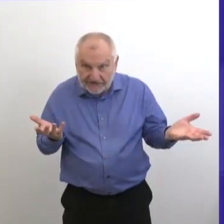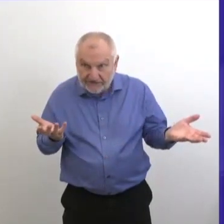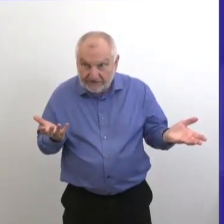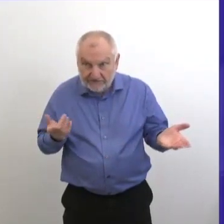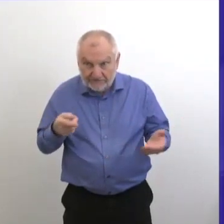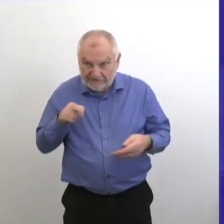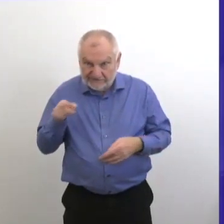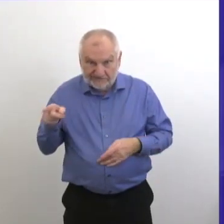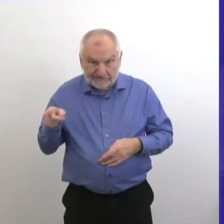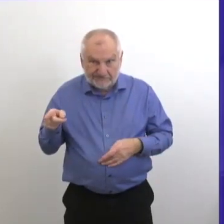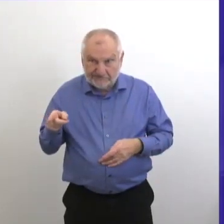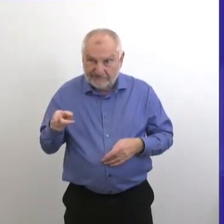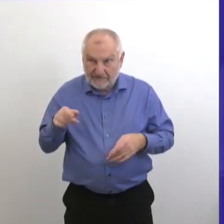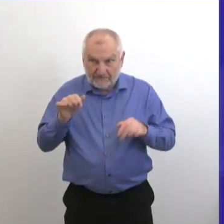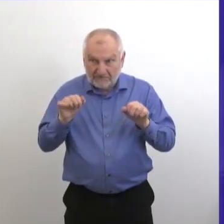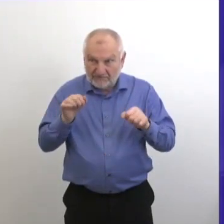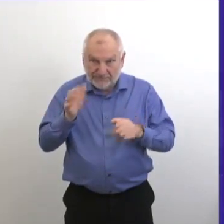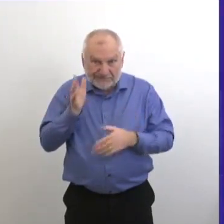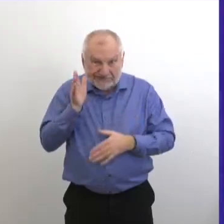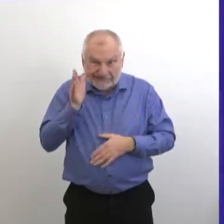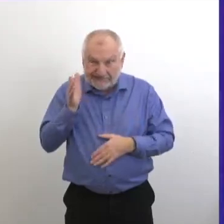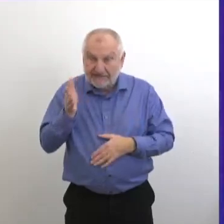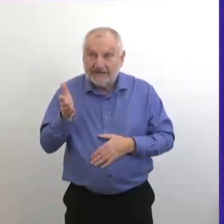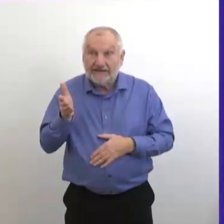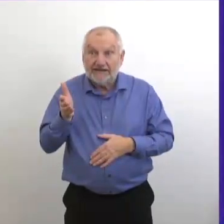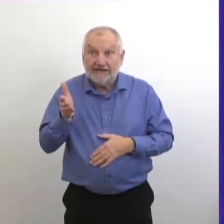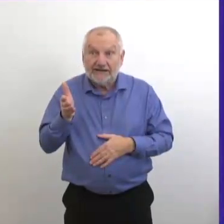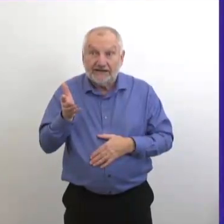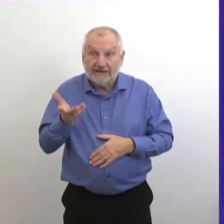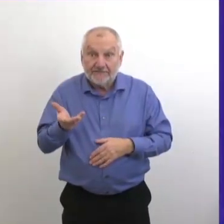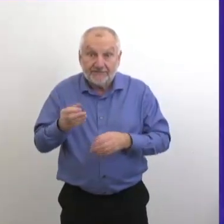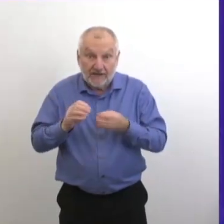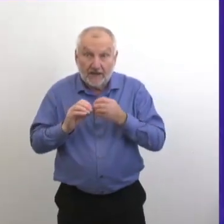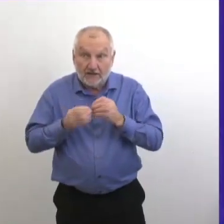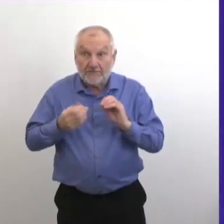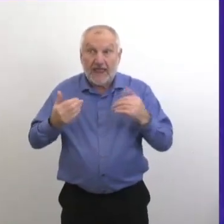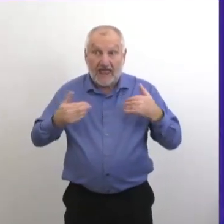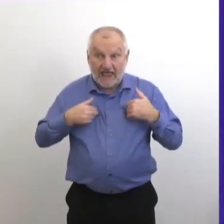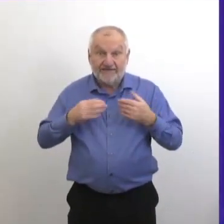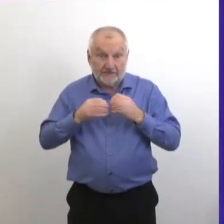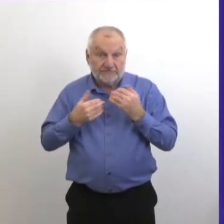endroits où les gens se rassemblent. Oui, nous avons des chiffres qui sont publiés.